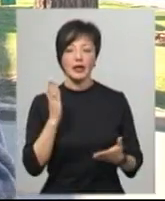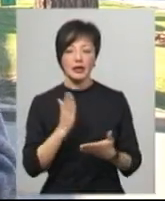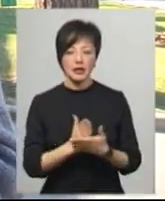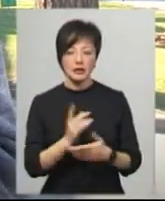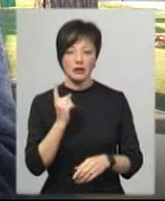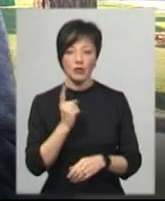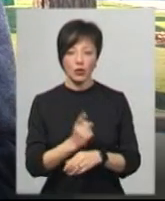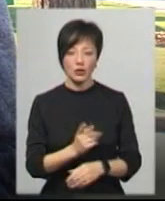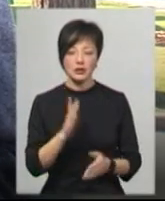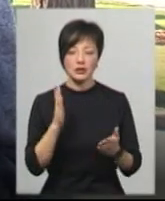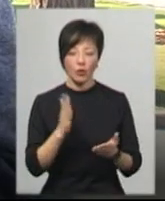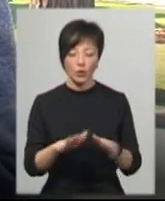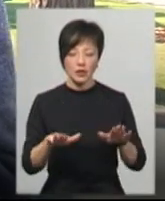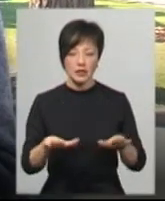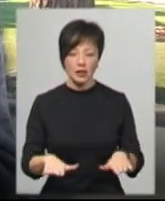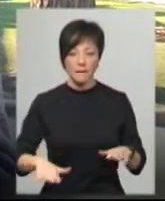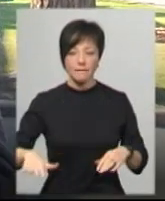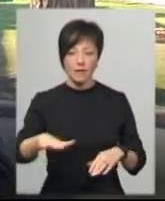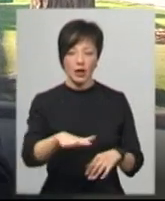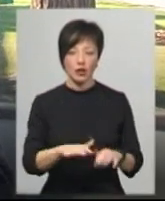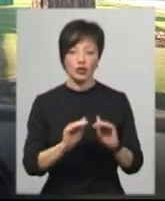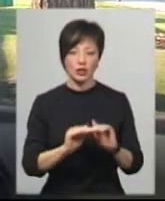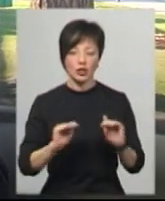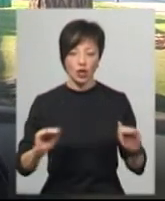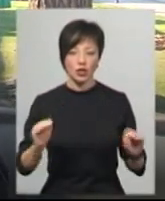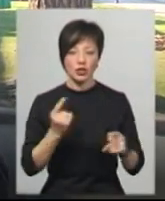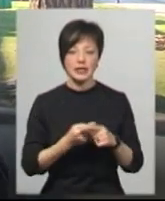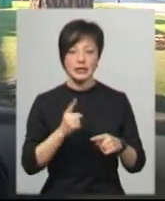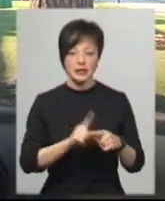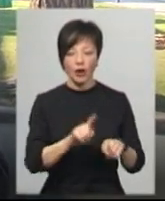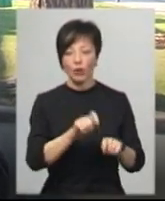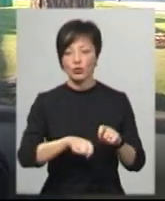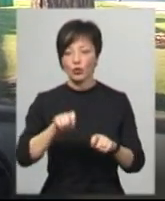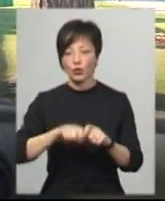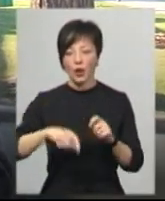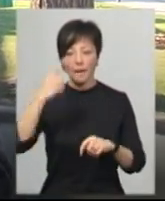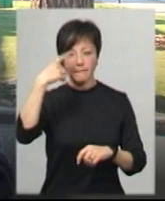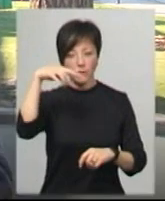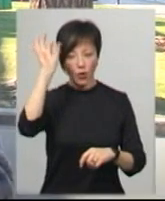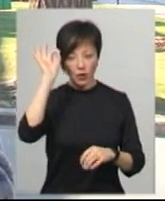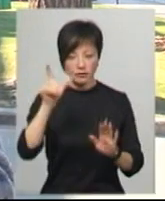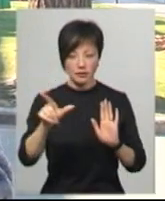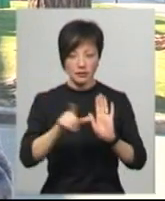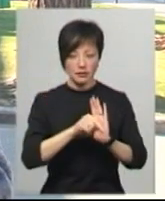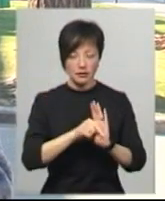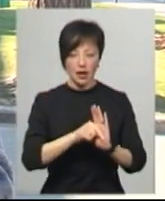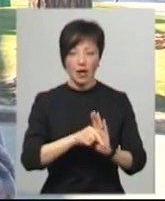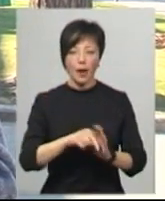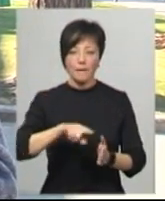знаходитися на дитячих і спортивних майданчиках. Це контролює поліція. Разом з